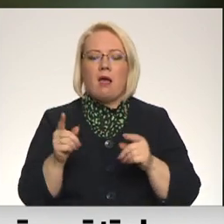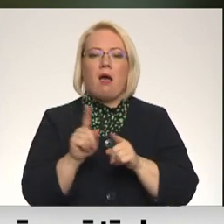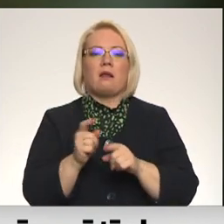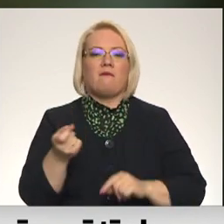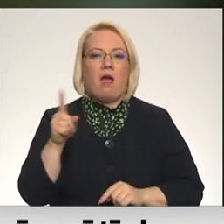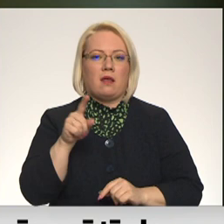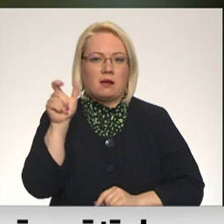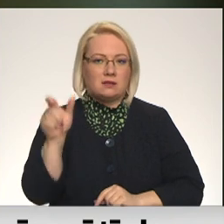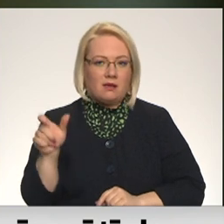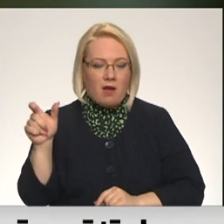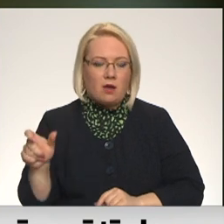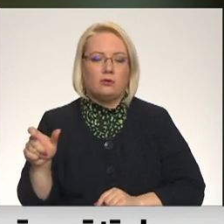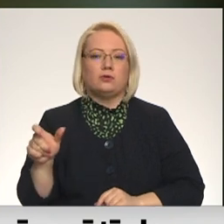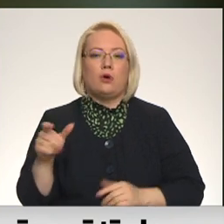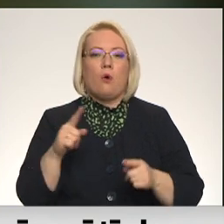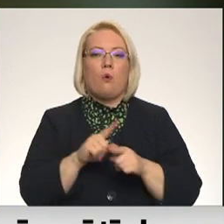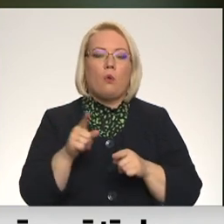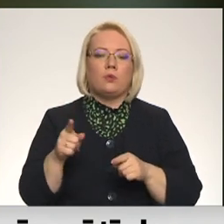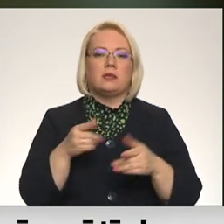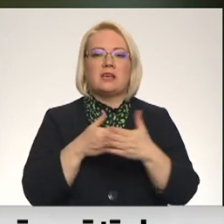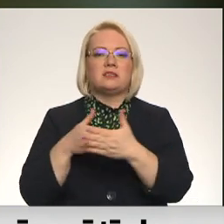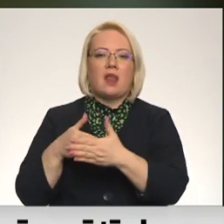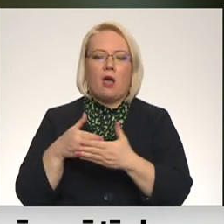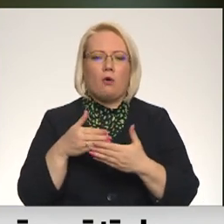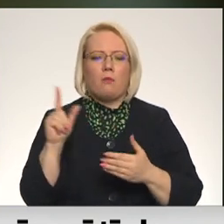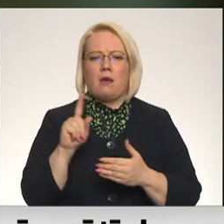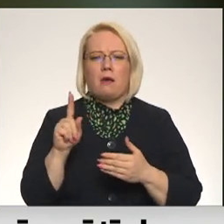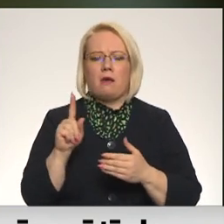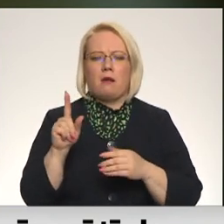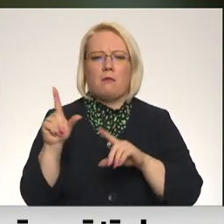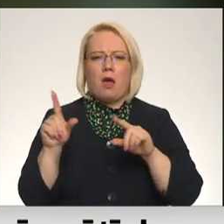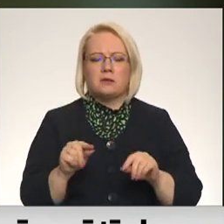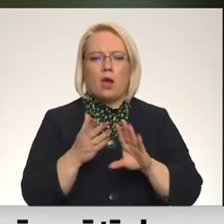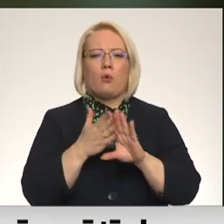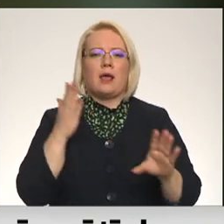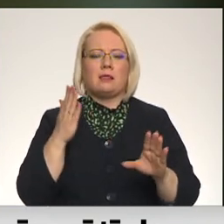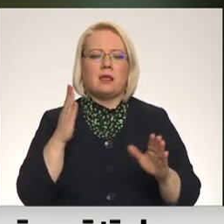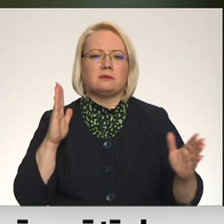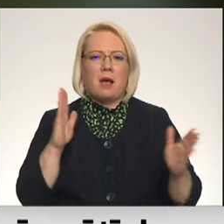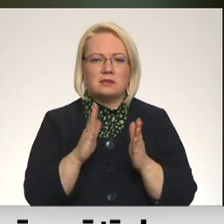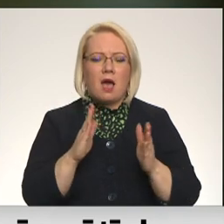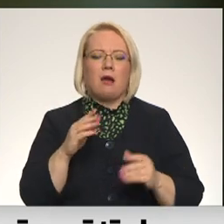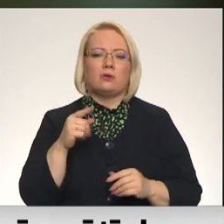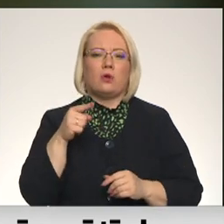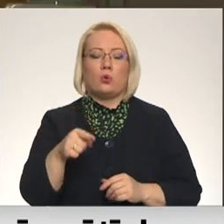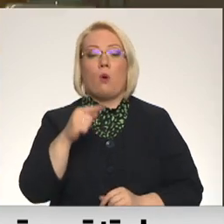cilvēkus un sastrēguma un rindas ir krietni mazākas. Praktiski ar to arī lepojamies.